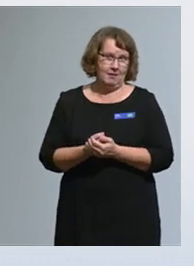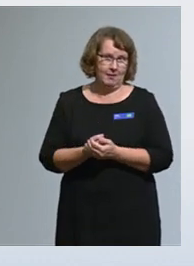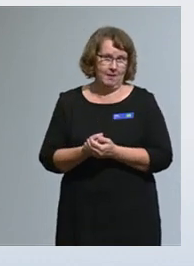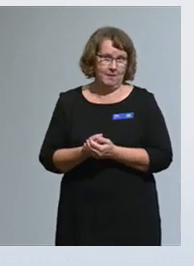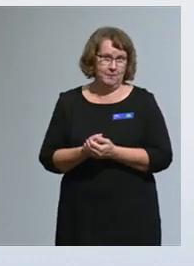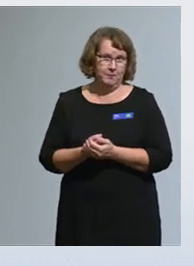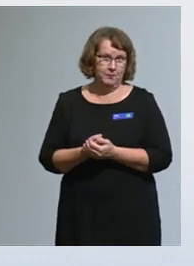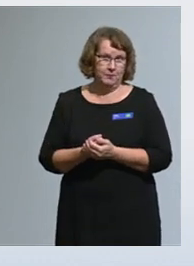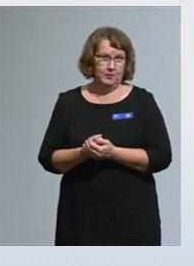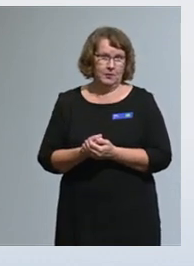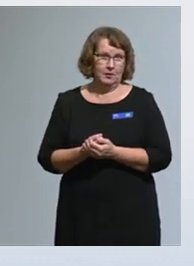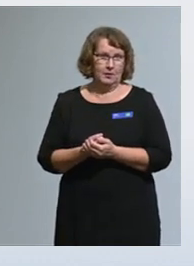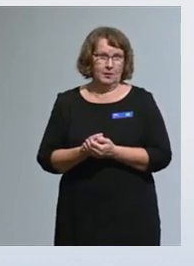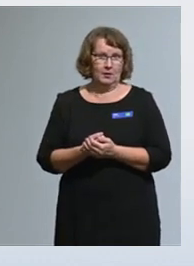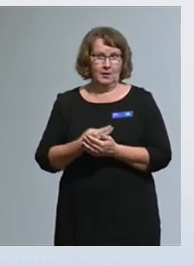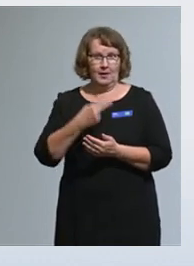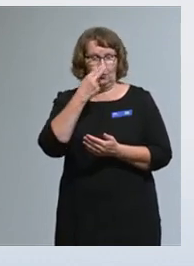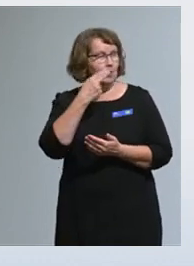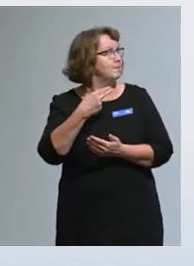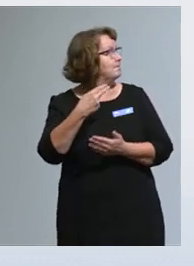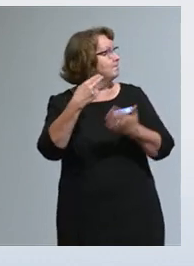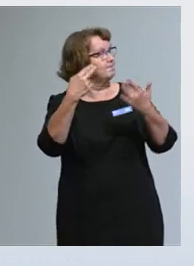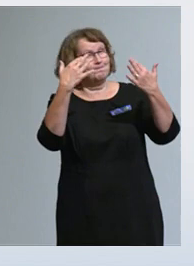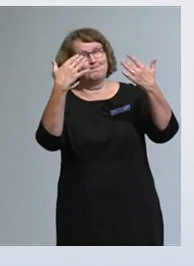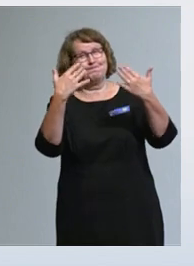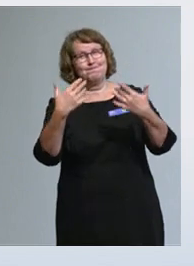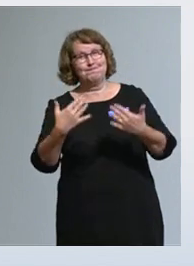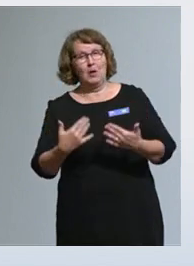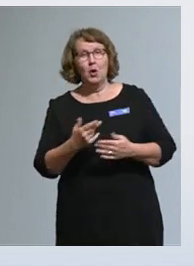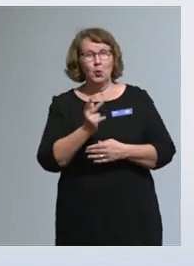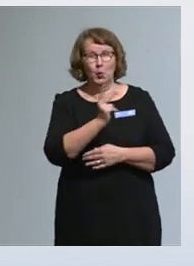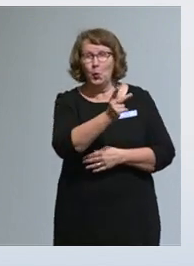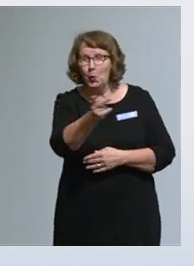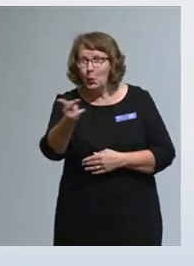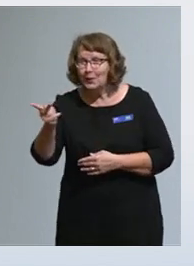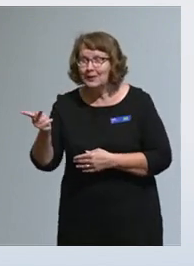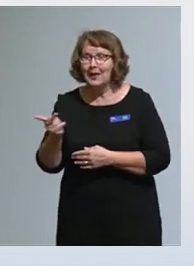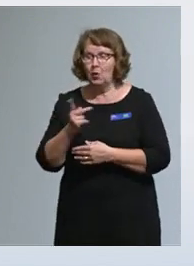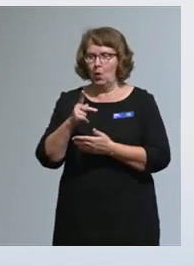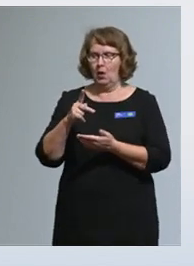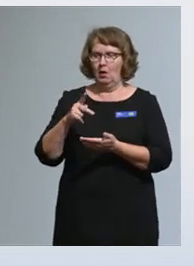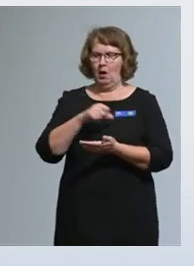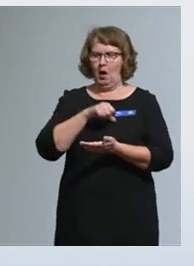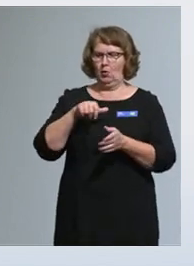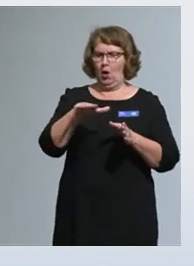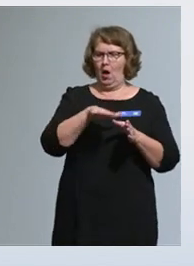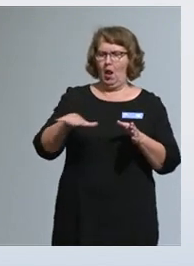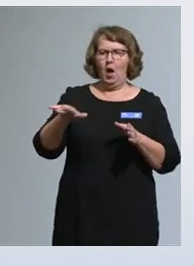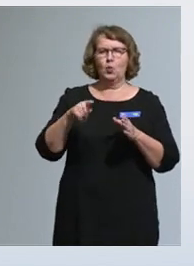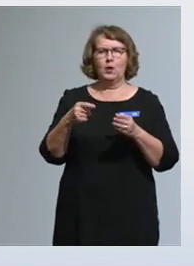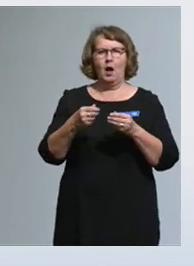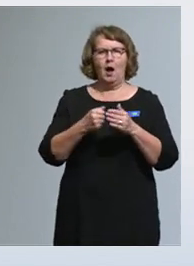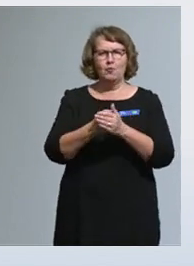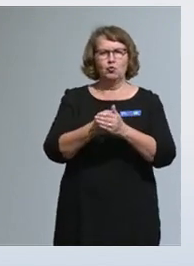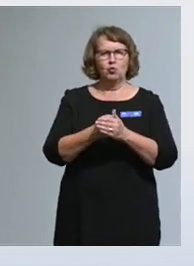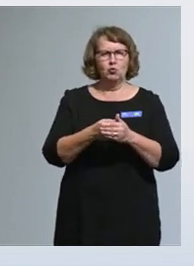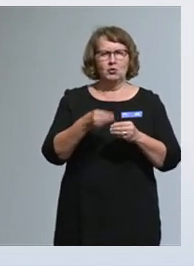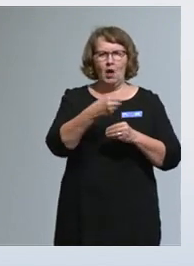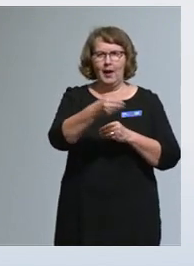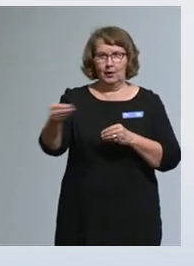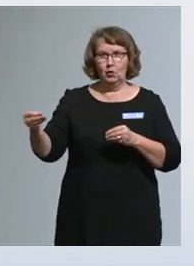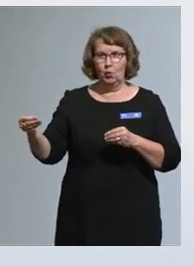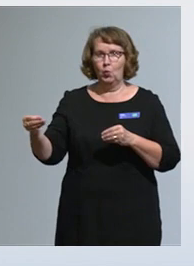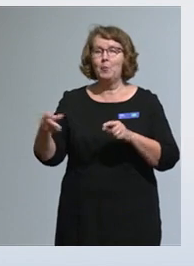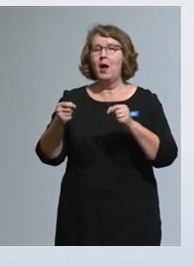Siinä on kooste, miten avustuksia sen kyselyn perusteella jaettiin eri hallinnon aloilla. Kyllähän me kaikki tunnistamme, että